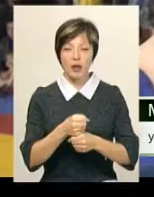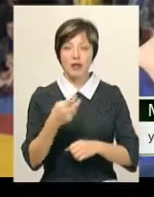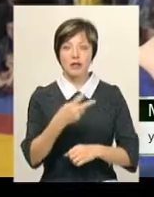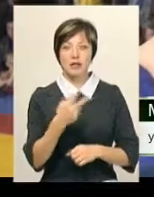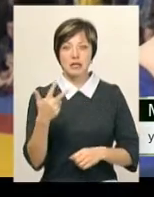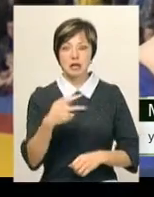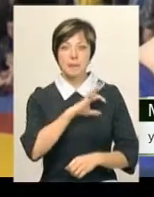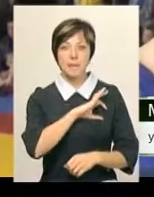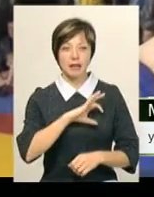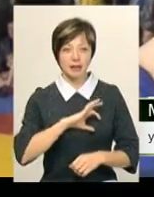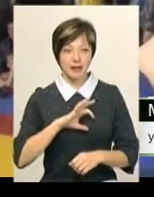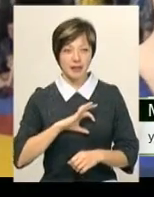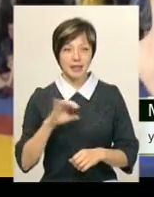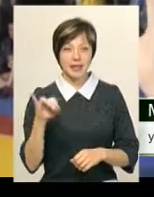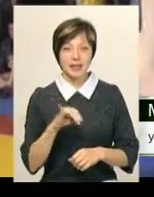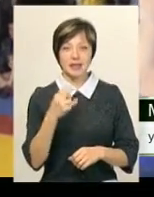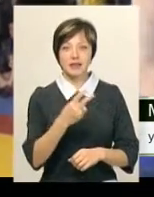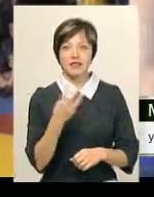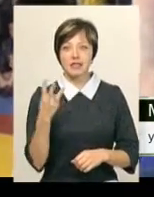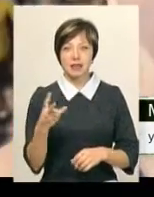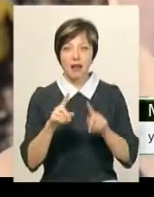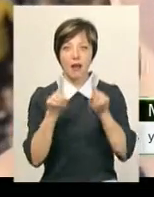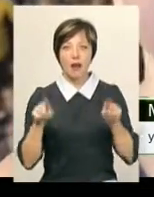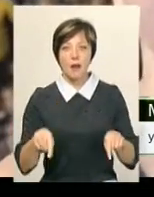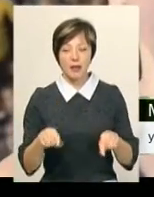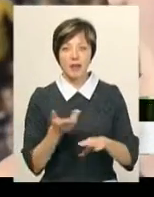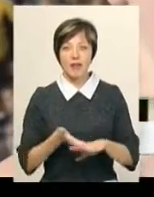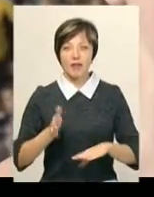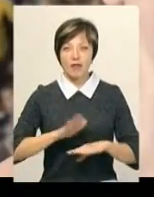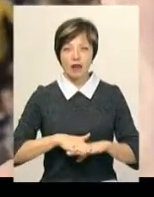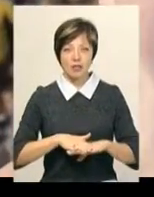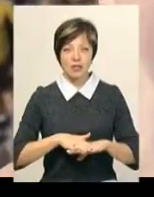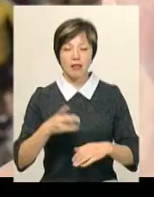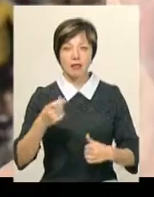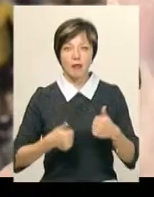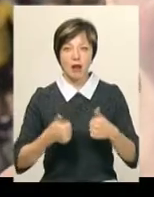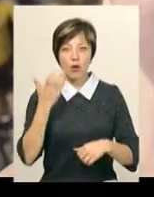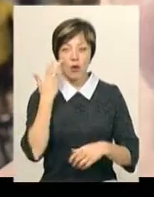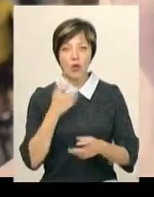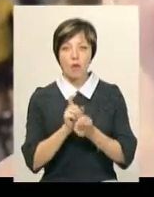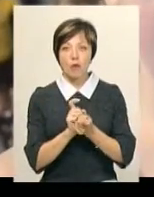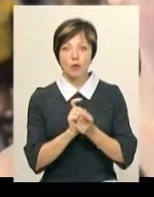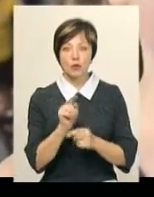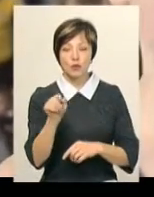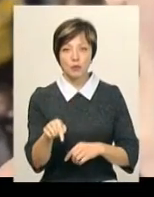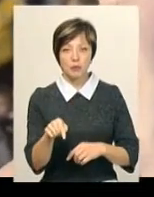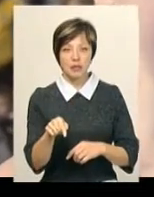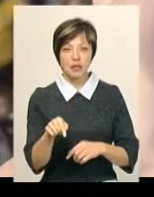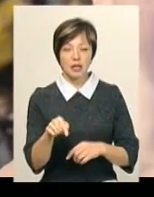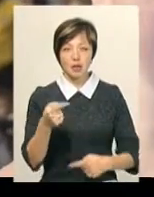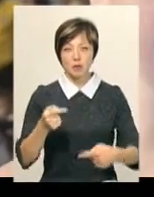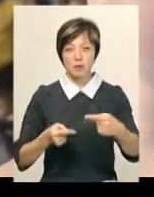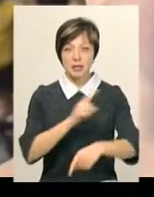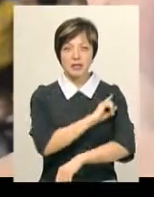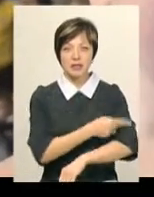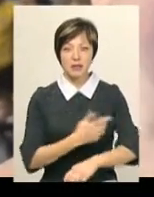23 медальки і 23 грамоти. Найважче на змаганнях, коли борюся і тобі суперник